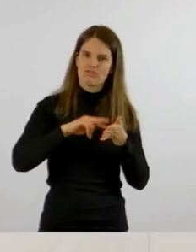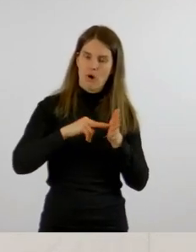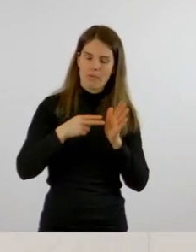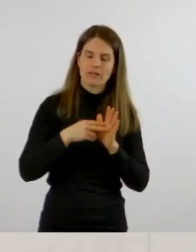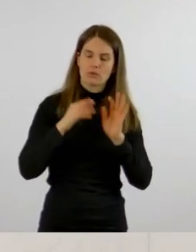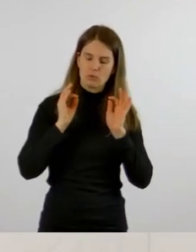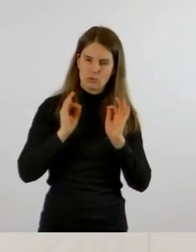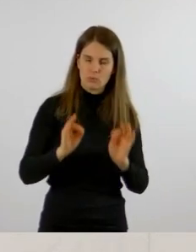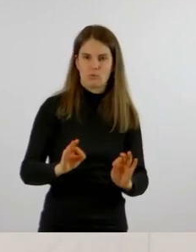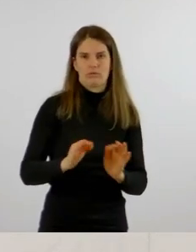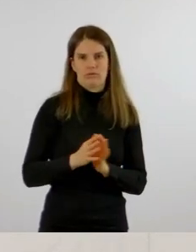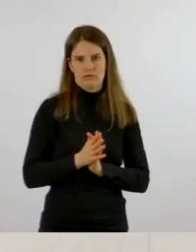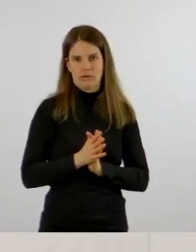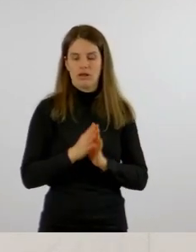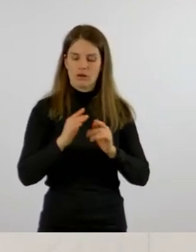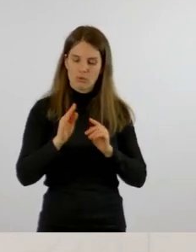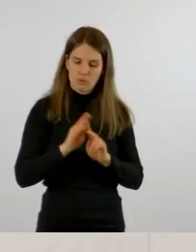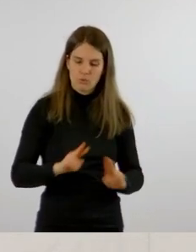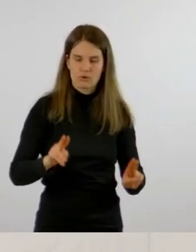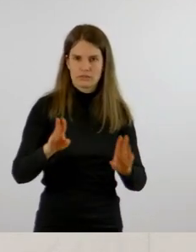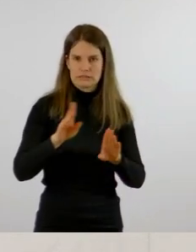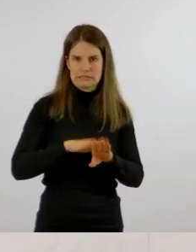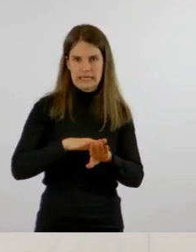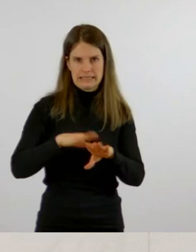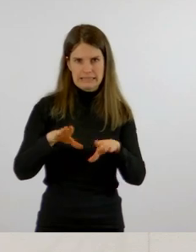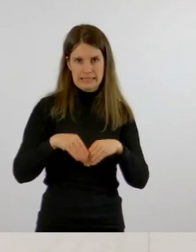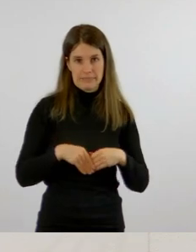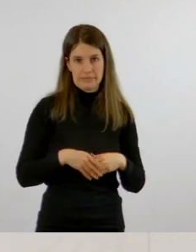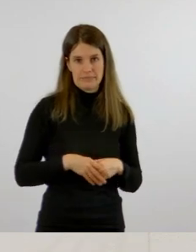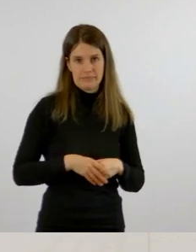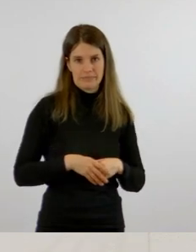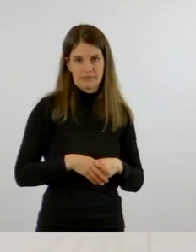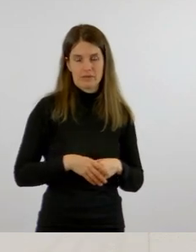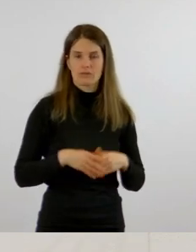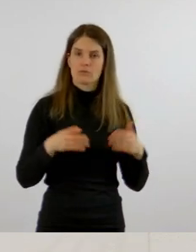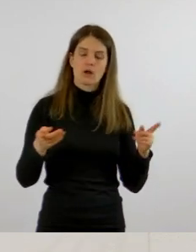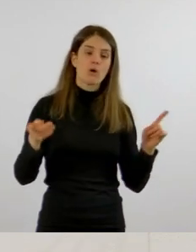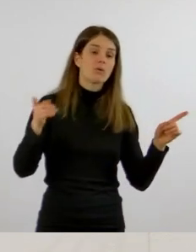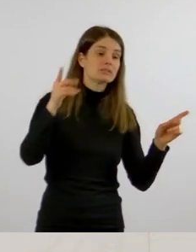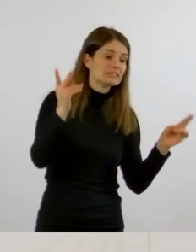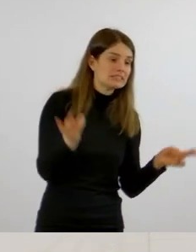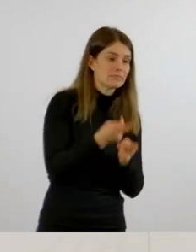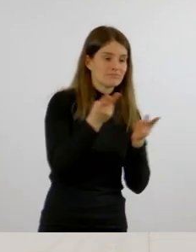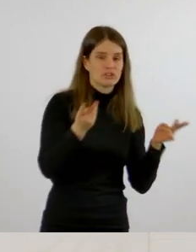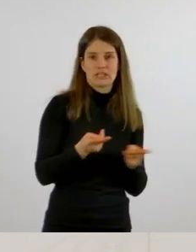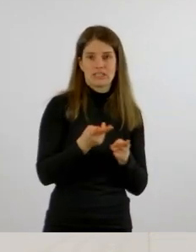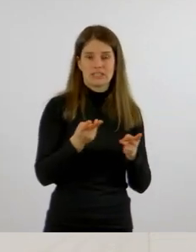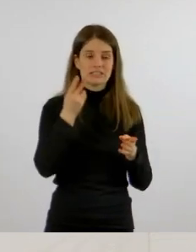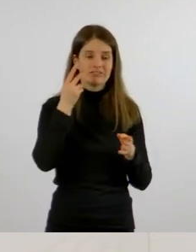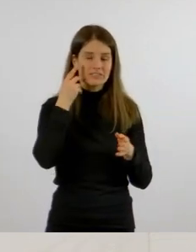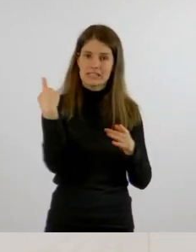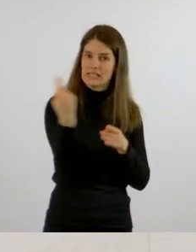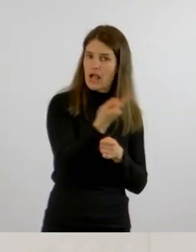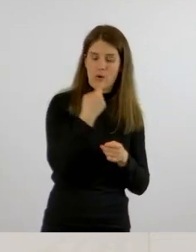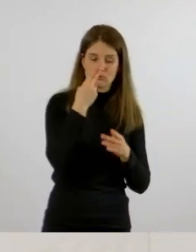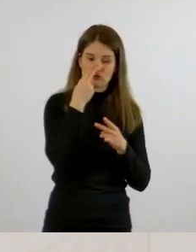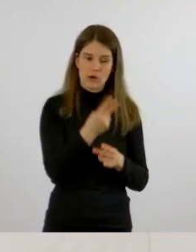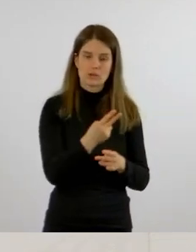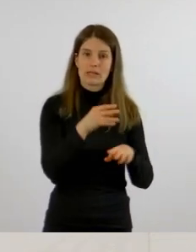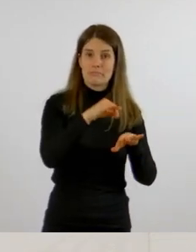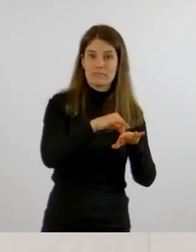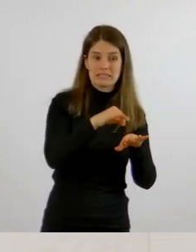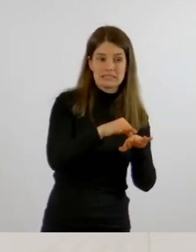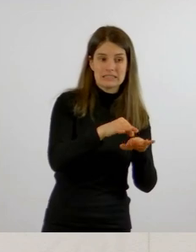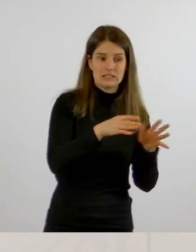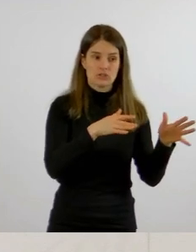dieser Prüfung auch die Frage der Sicherstellung von medizinischer Versorgung,